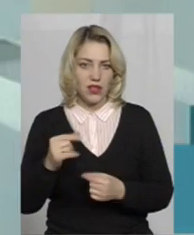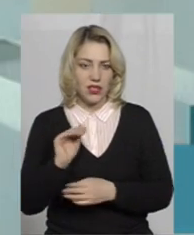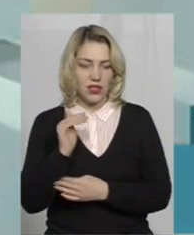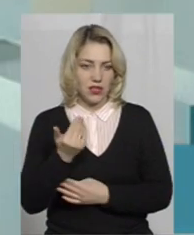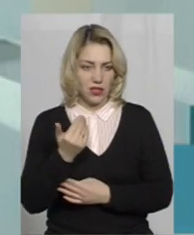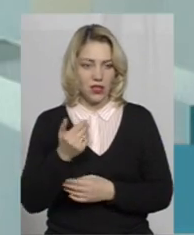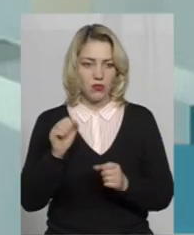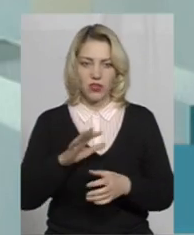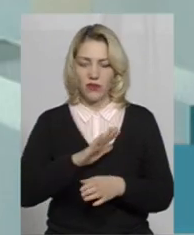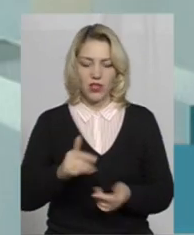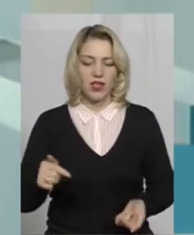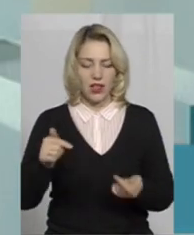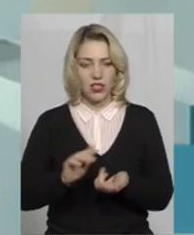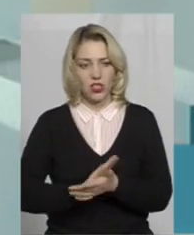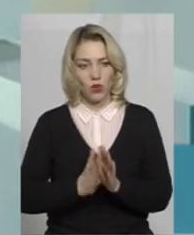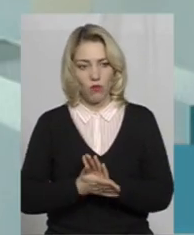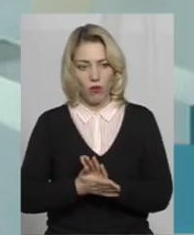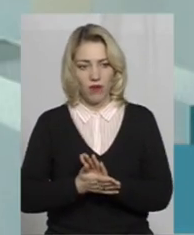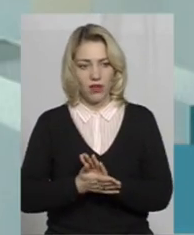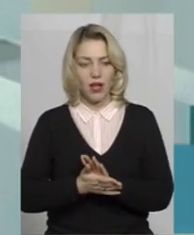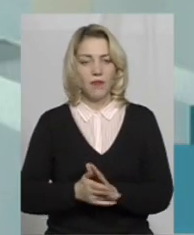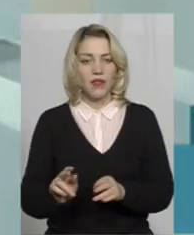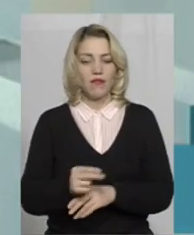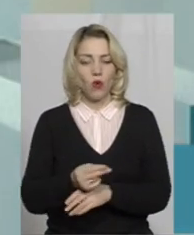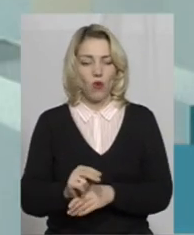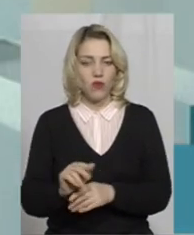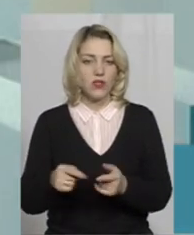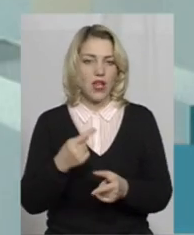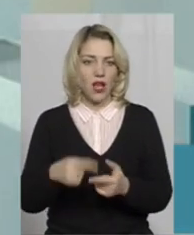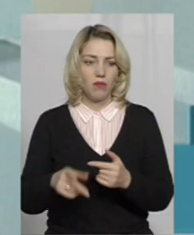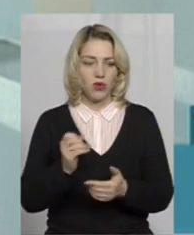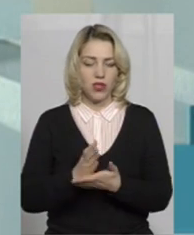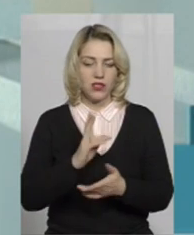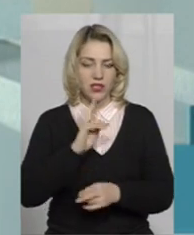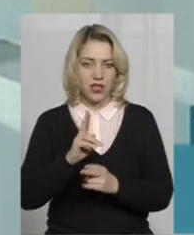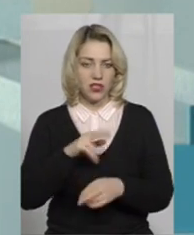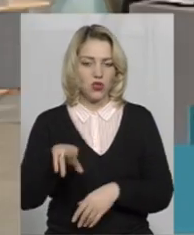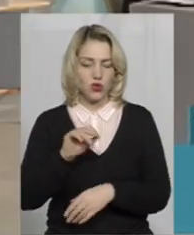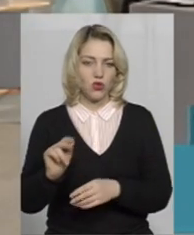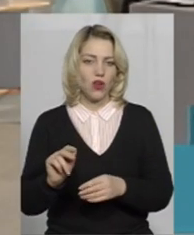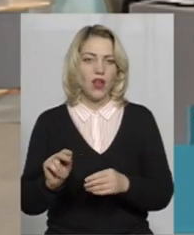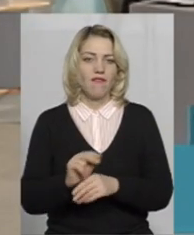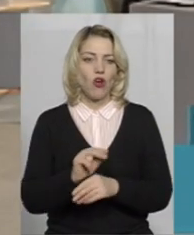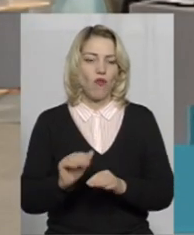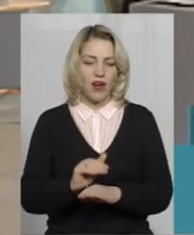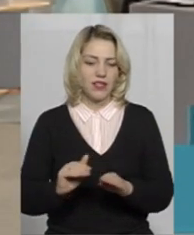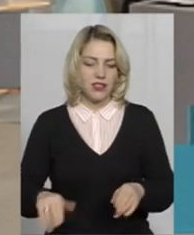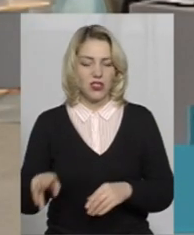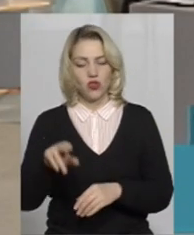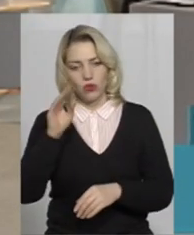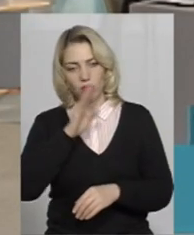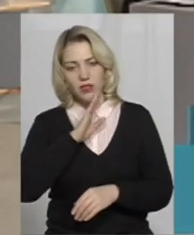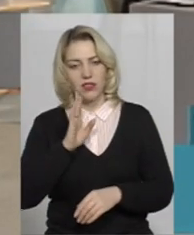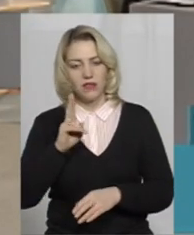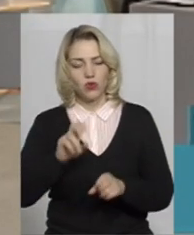можливо, в неналежних умовах виховується, або є скарги щодо виховання дітей, щодо батьків,